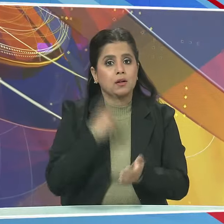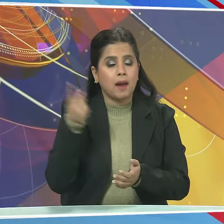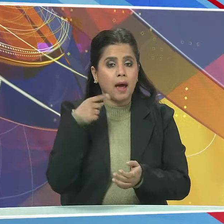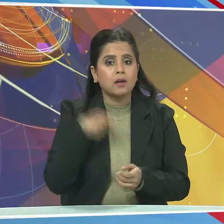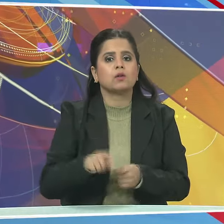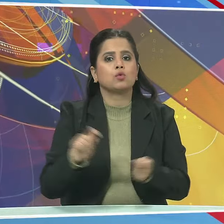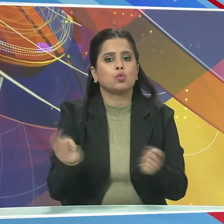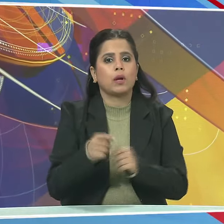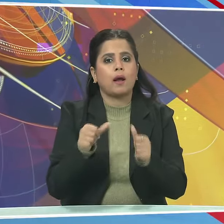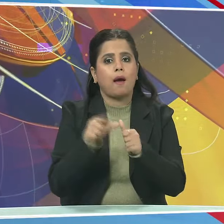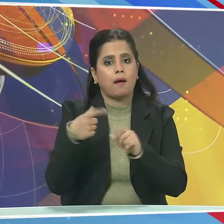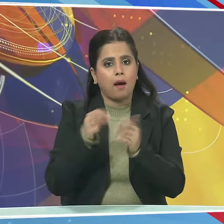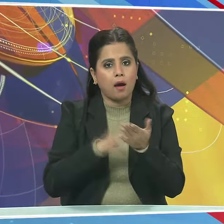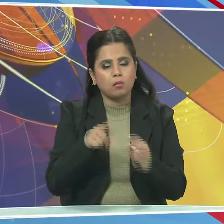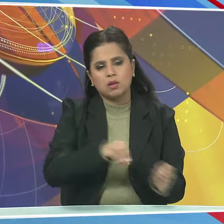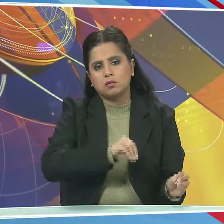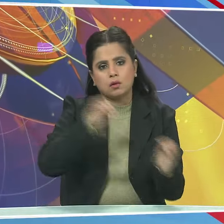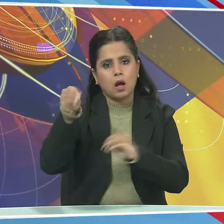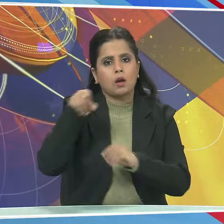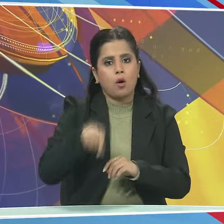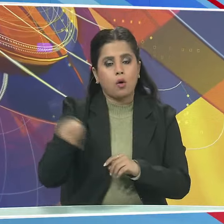क्रिकेट अकाडमी भेजा गया है